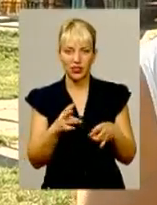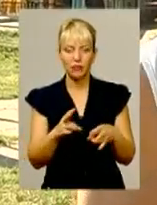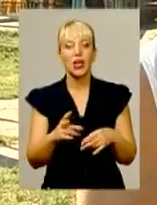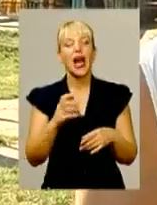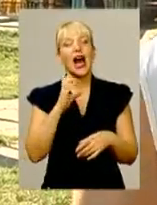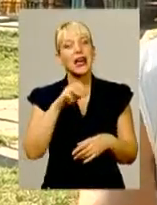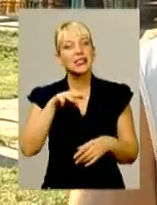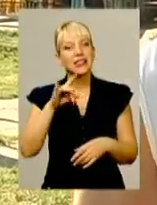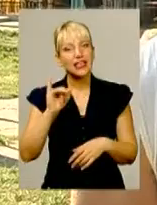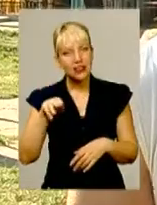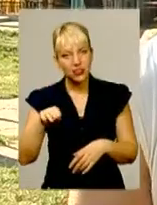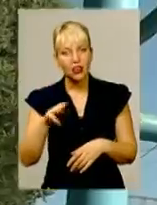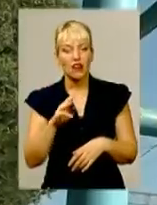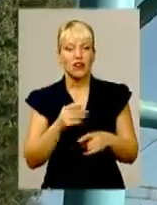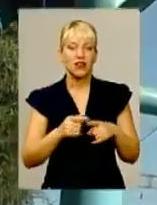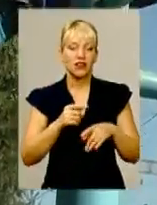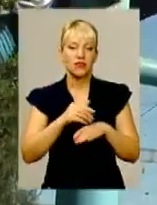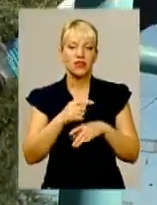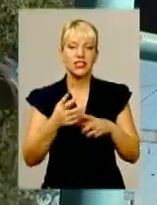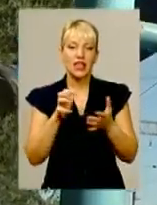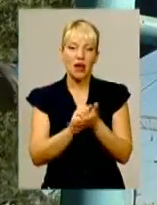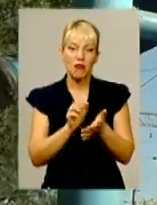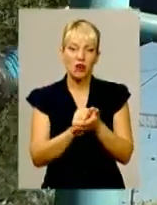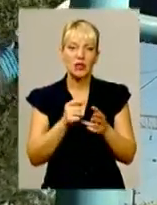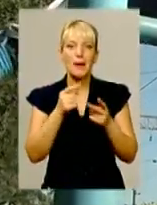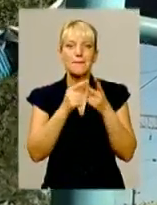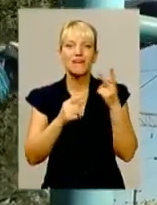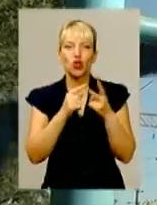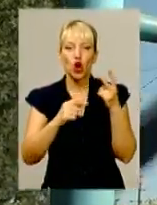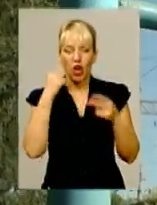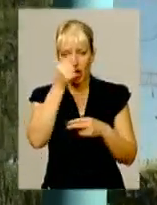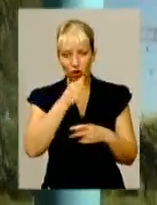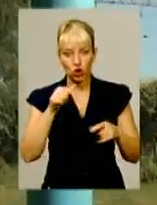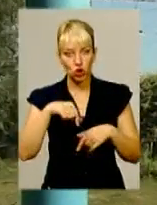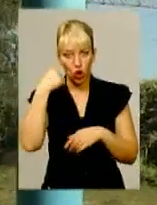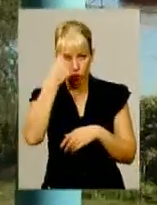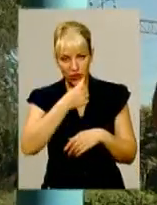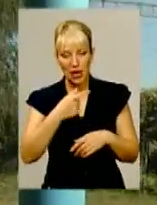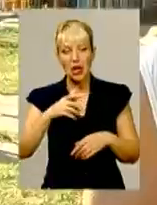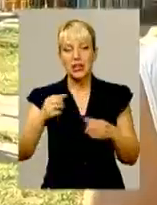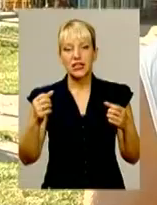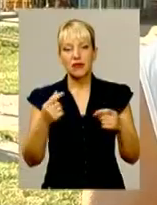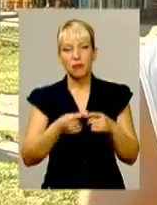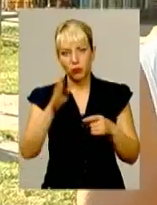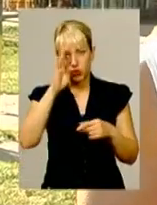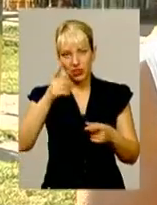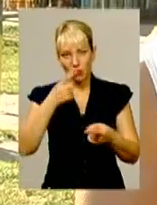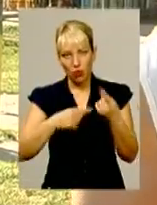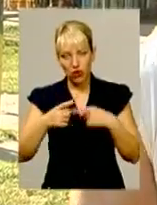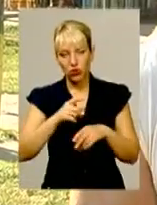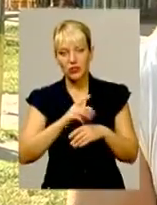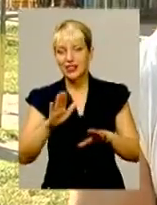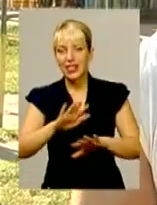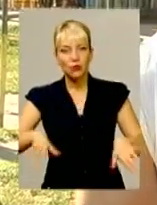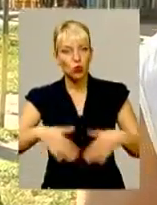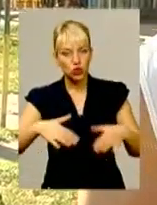майже півтора року. З цьогорічного чемпіонату України спортсмен приїхав не з порожніми руками. Я участвував в двох номінаціях –